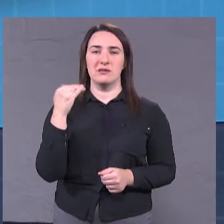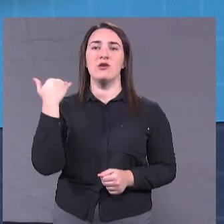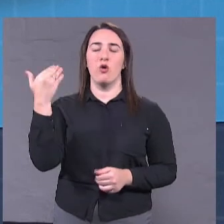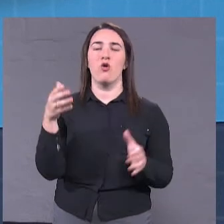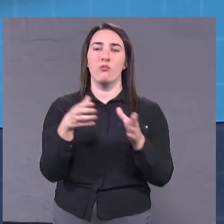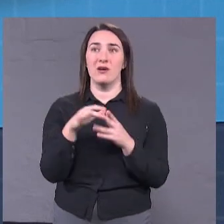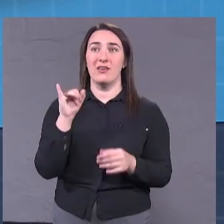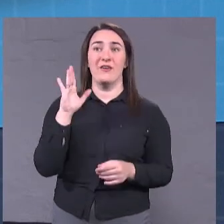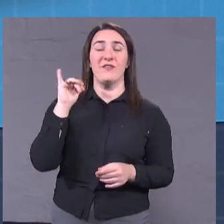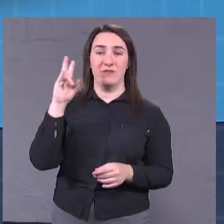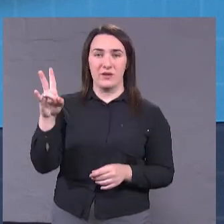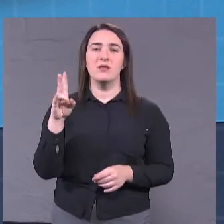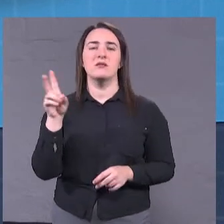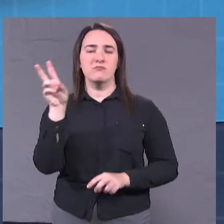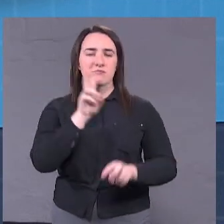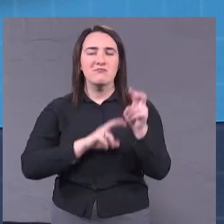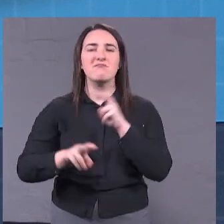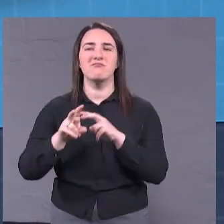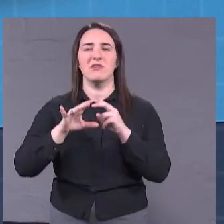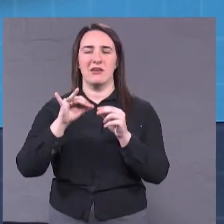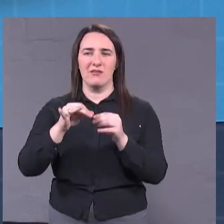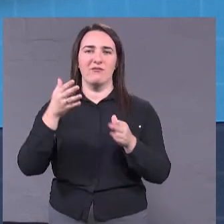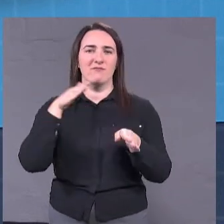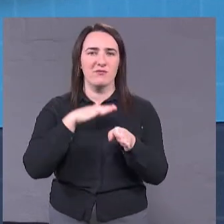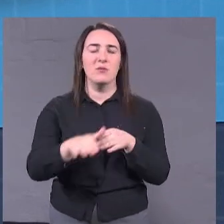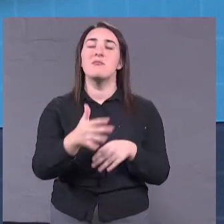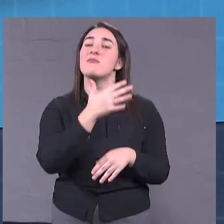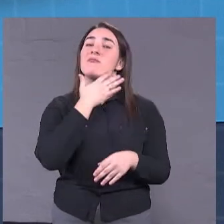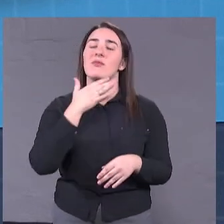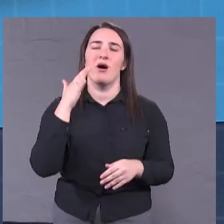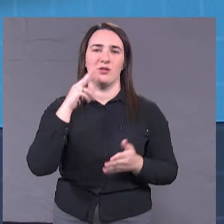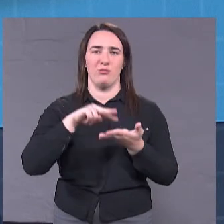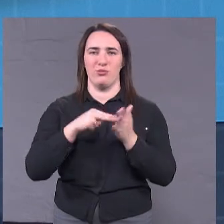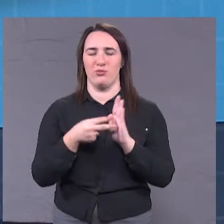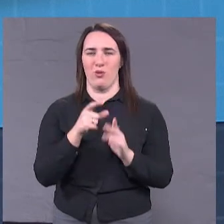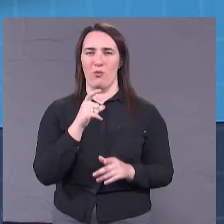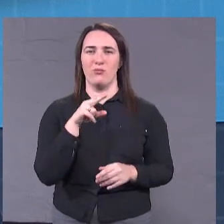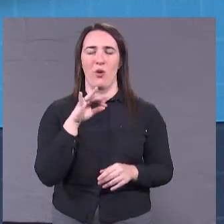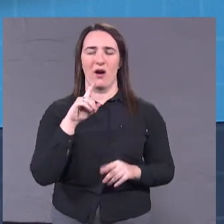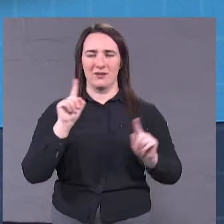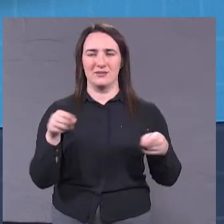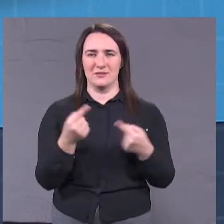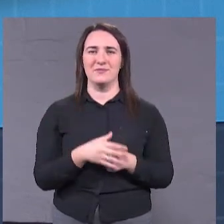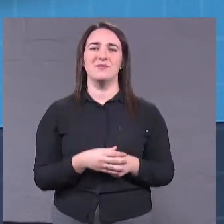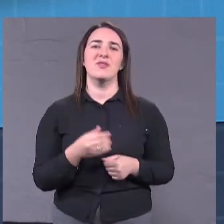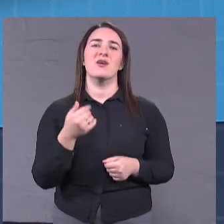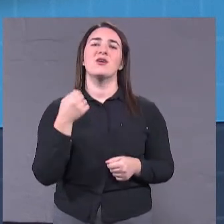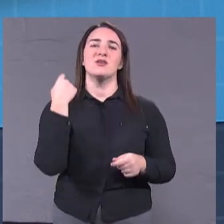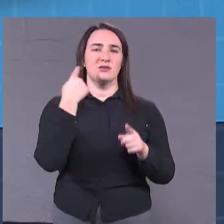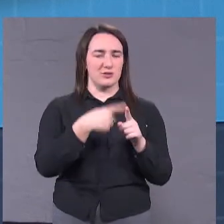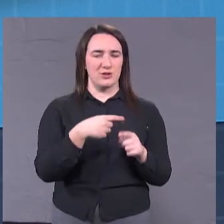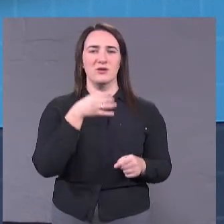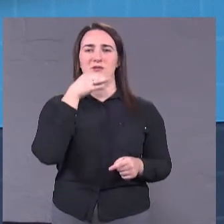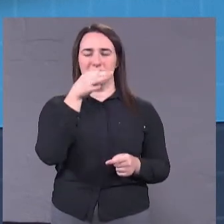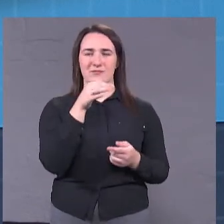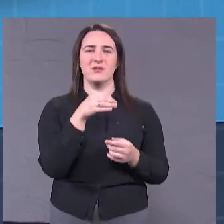ізискав і реалізував багато проєктів. при цьому, я хочу сказати, ще далі уйду, не 10 років, на